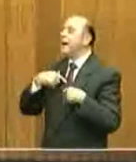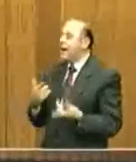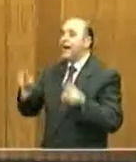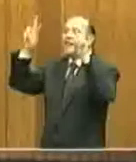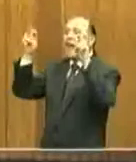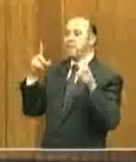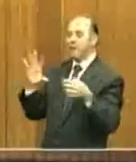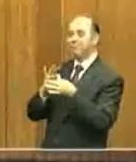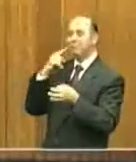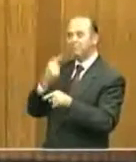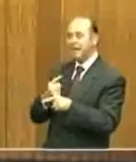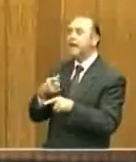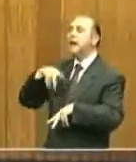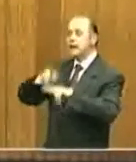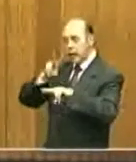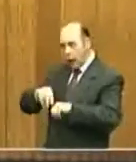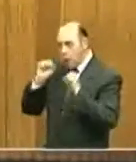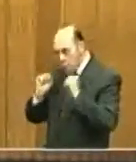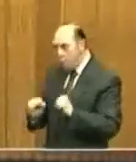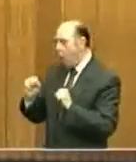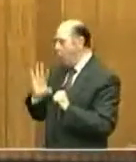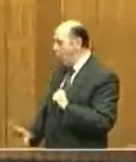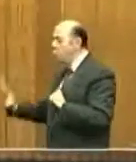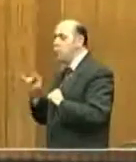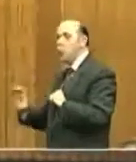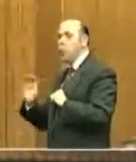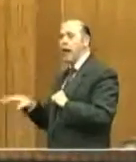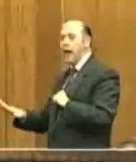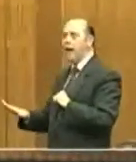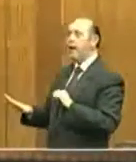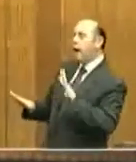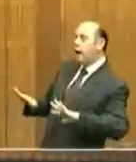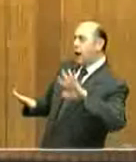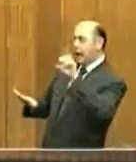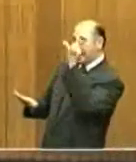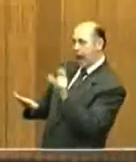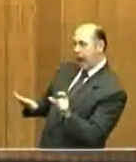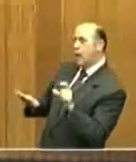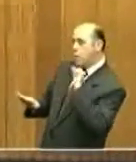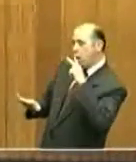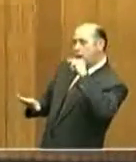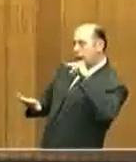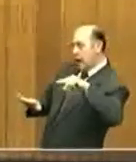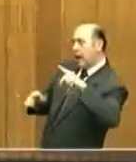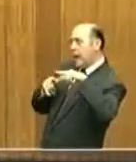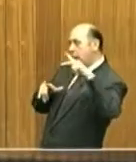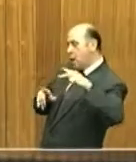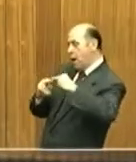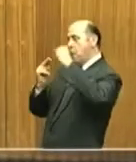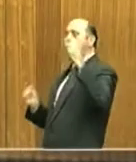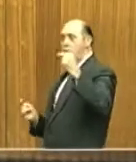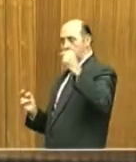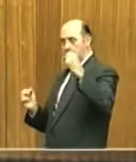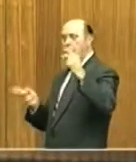ancora un ponte tra le culture nel Mediterraneo? E qual è il ruolo dei media? Qual è il ruolo dei nostri servizi